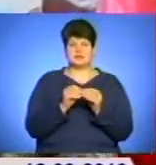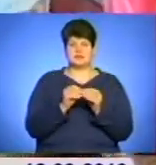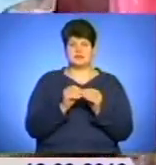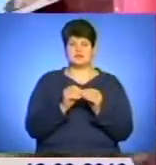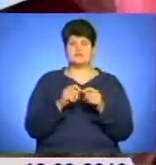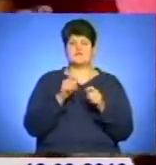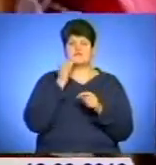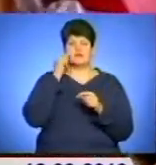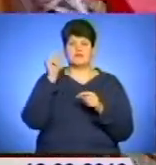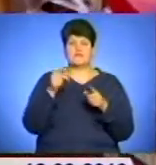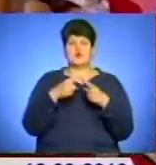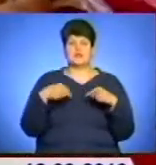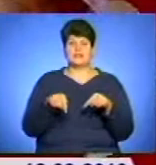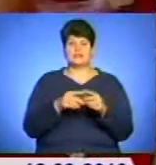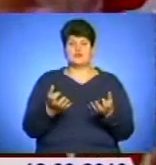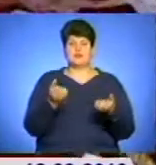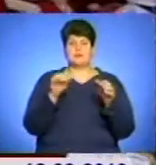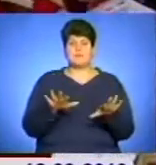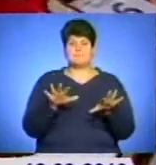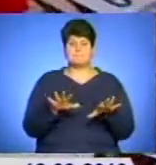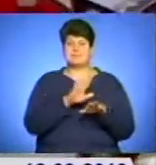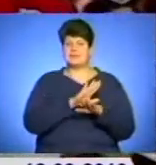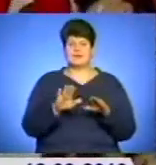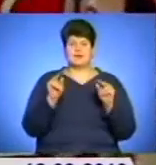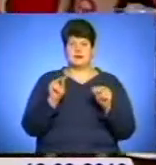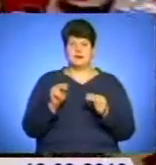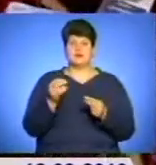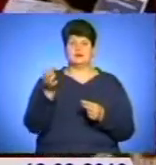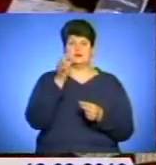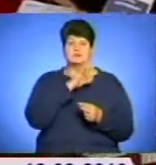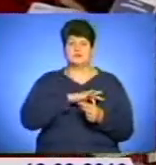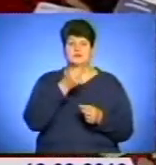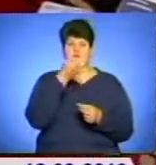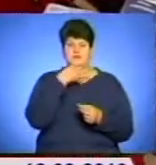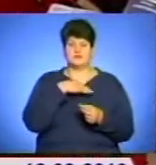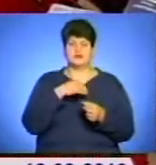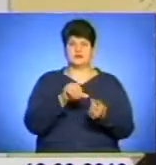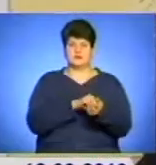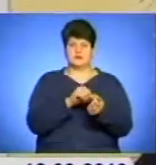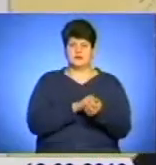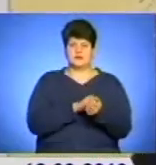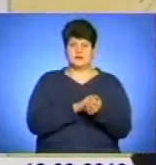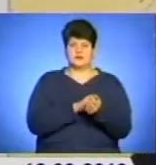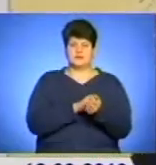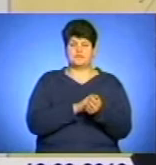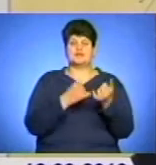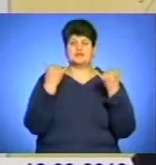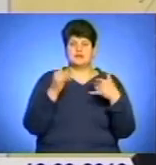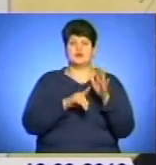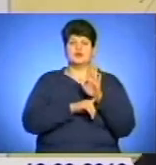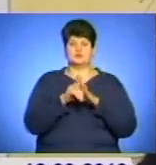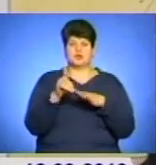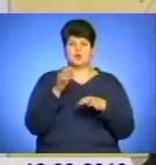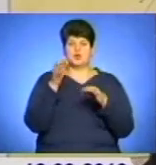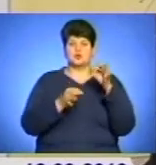організації та отримані місць для незаконного вживання, виробництва та виготовлення наркотичних засобів. На даний час розпочато досудове